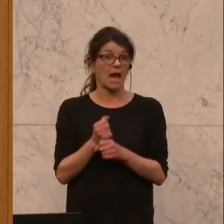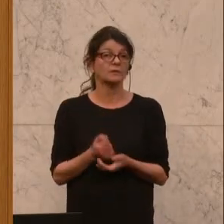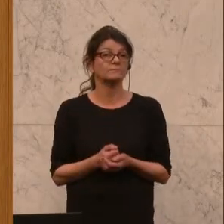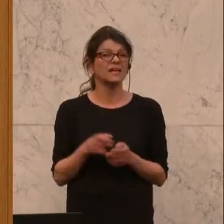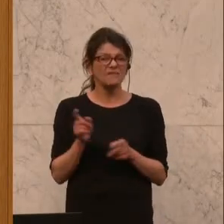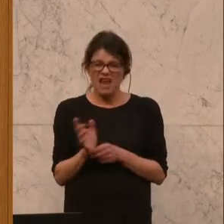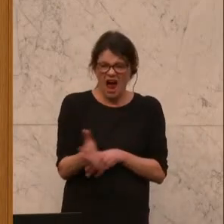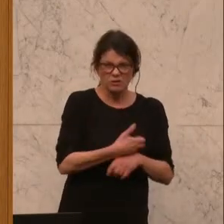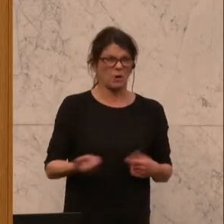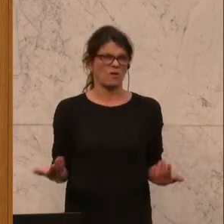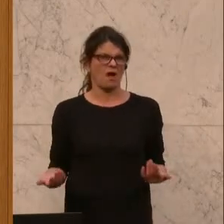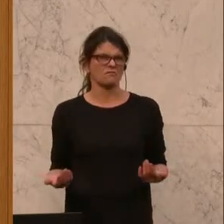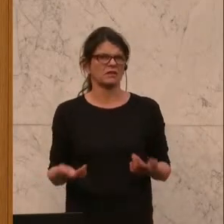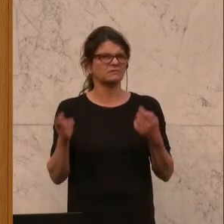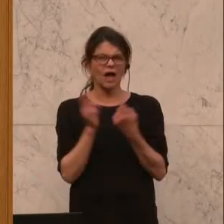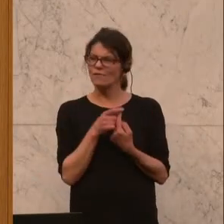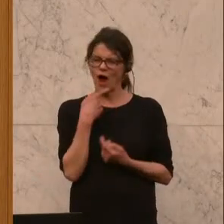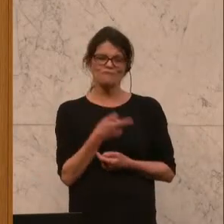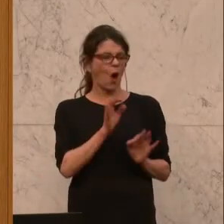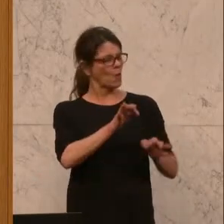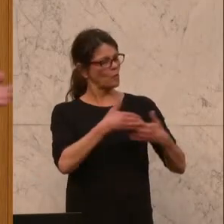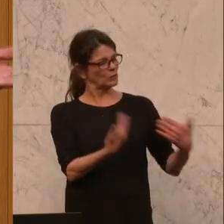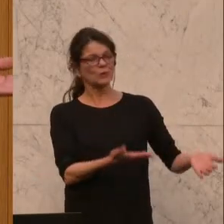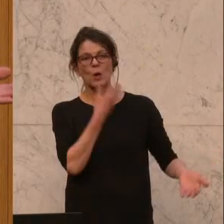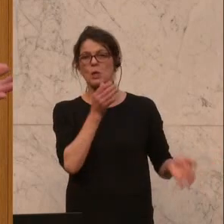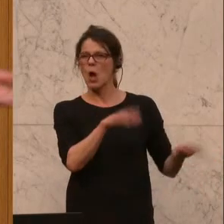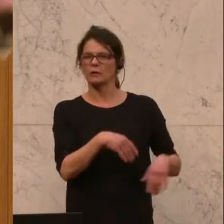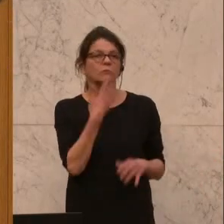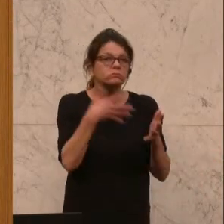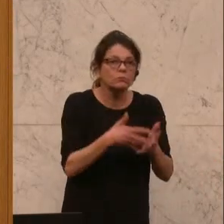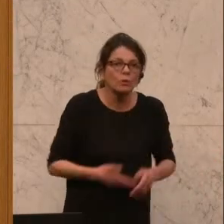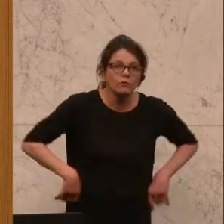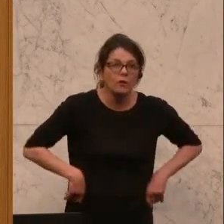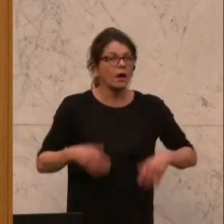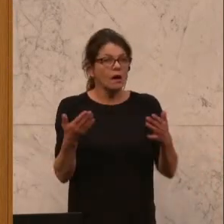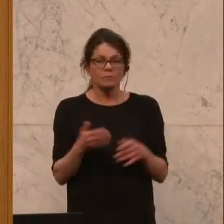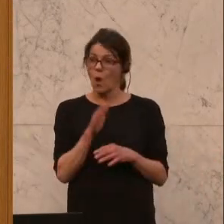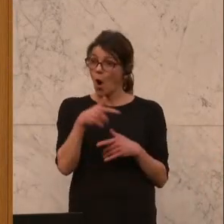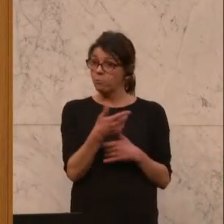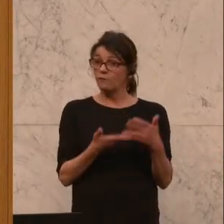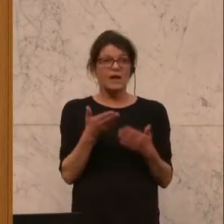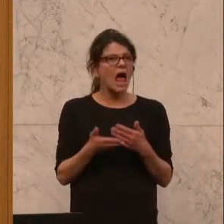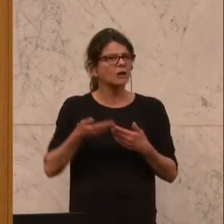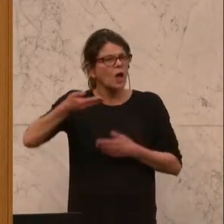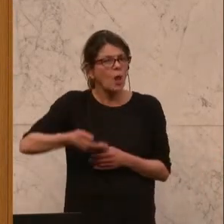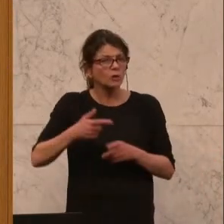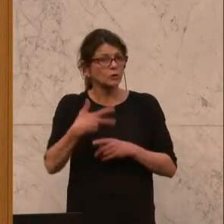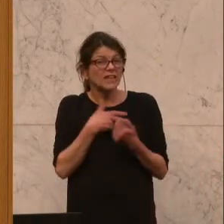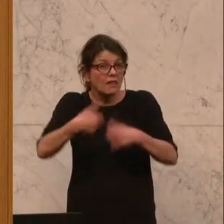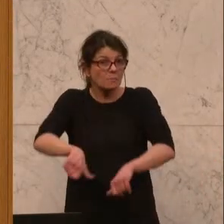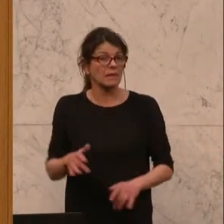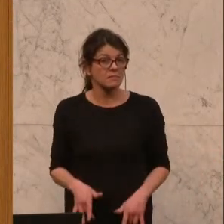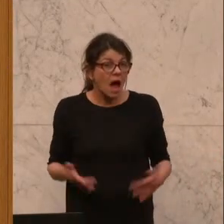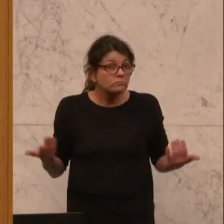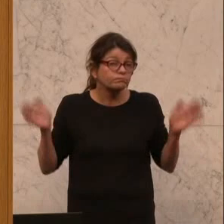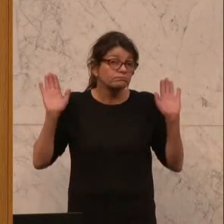Ausbeuterei salonfähig zu machen. Es wird nicht mehr überprüft, ob es hier möglicherweise zu Lohn- und Sozialdumping kommen